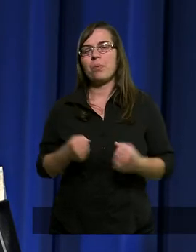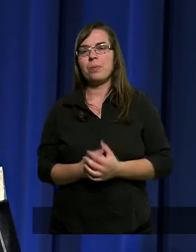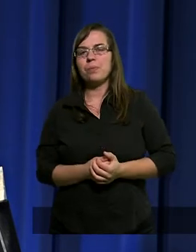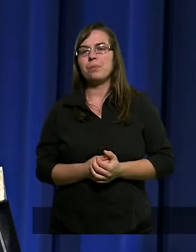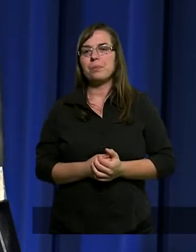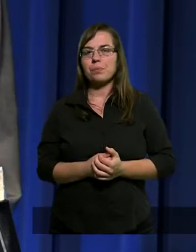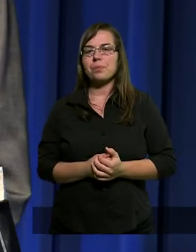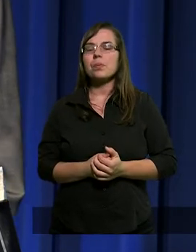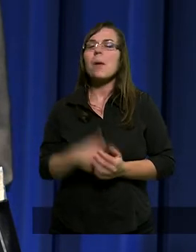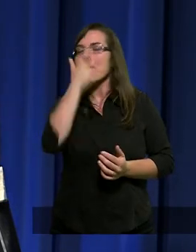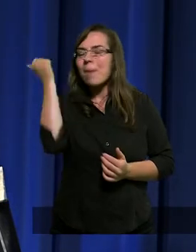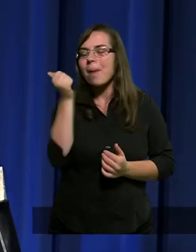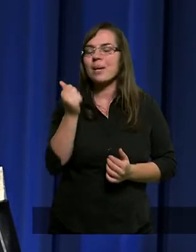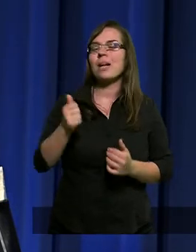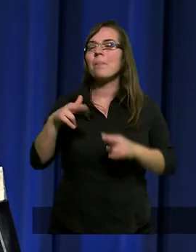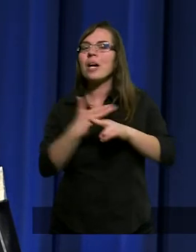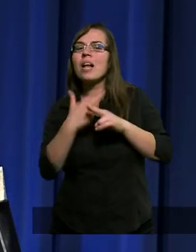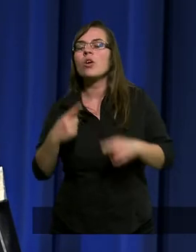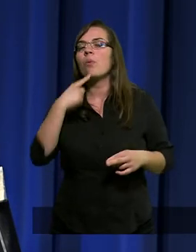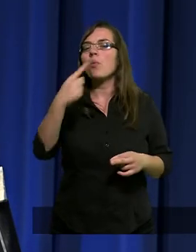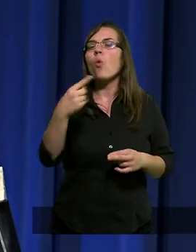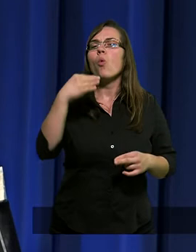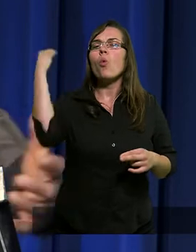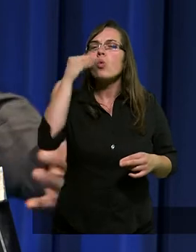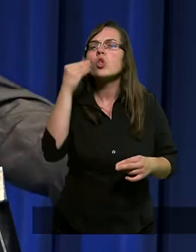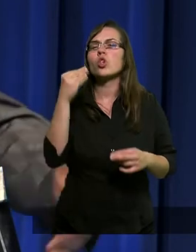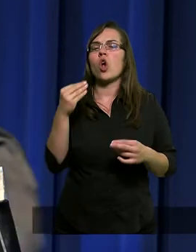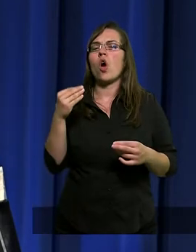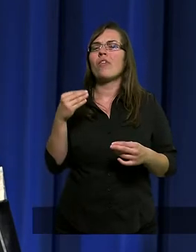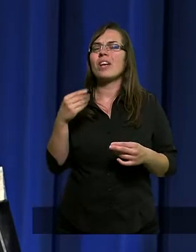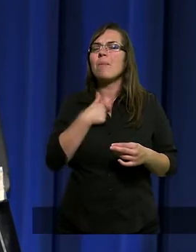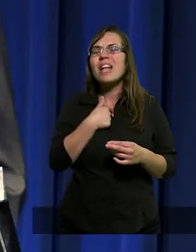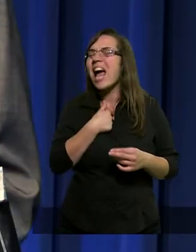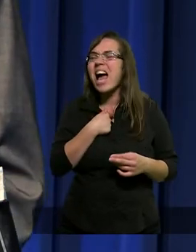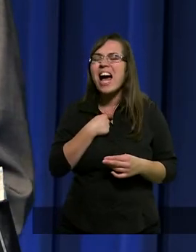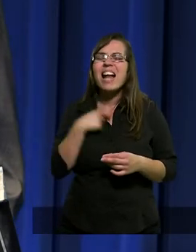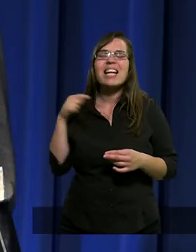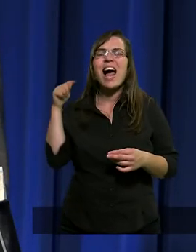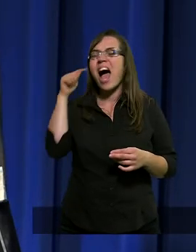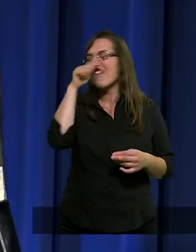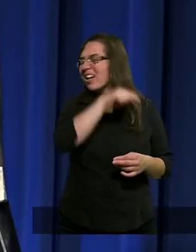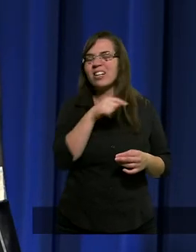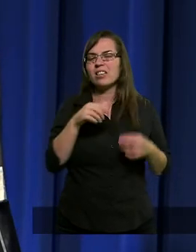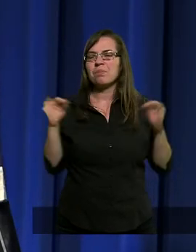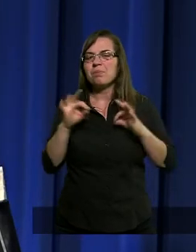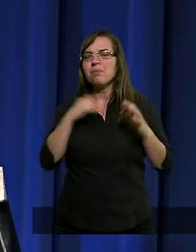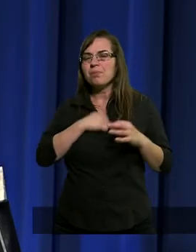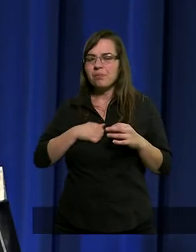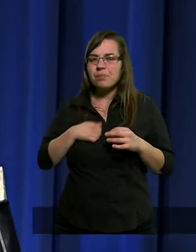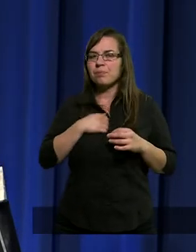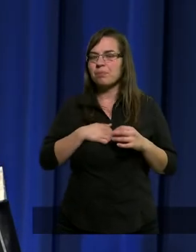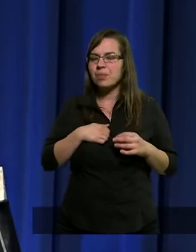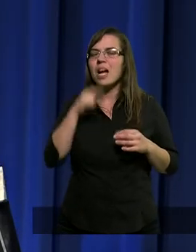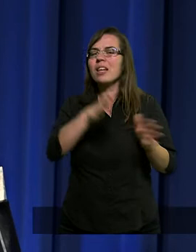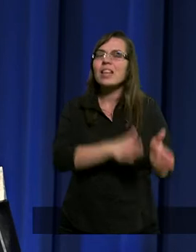Tak pamiętam, jak kiedyś powiedział, uczniowie zawiedli wtedy. Jeszcze jak tutaj nas